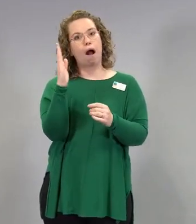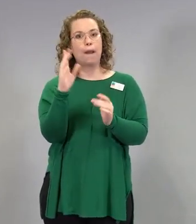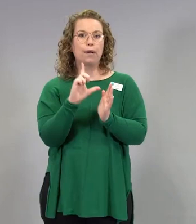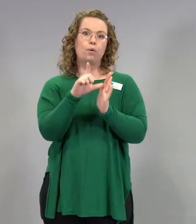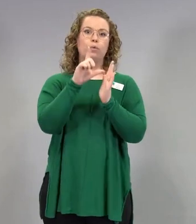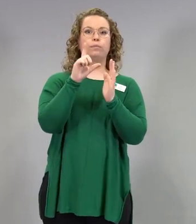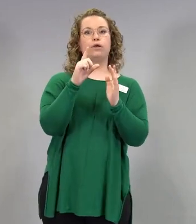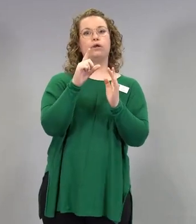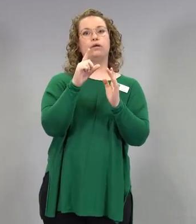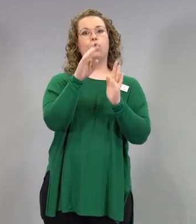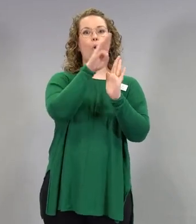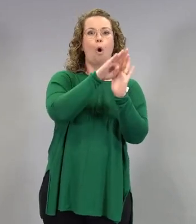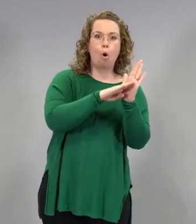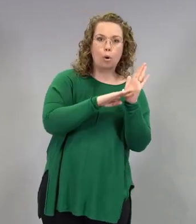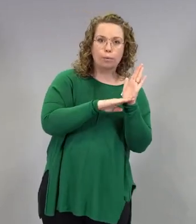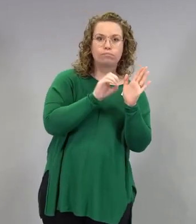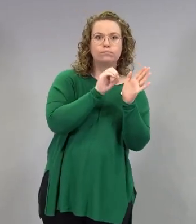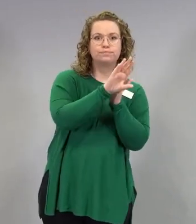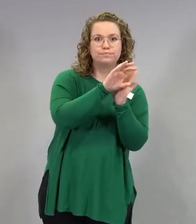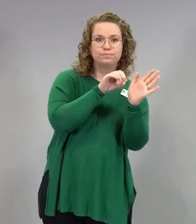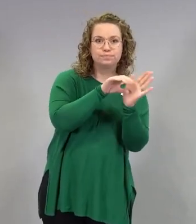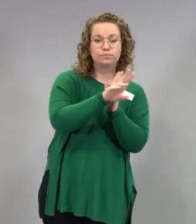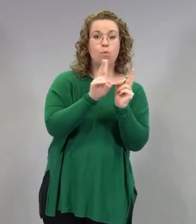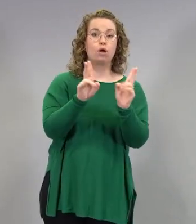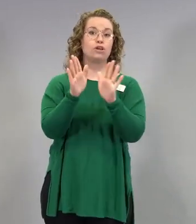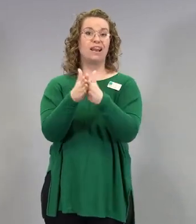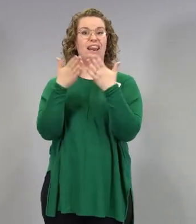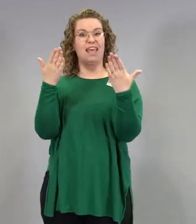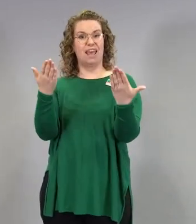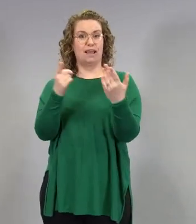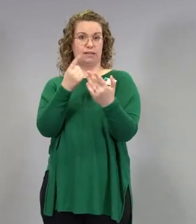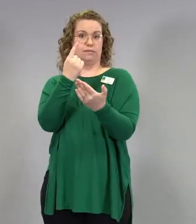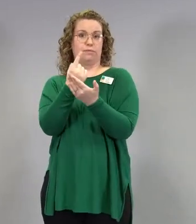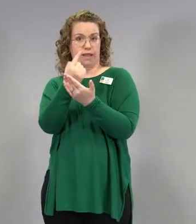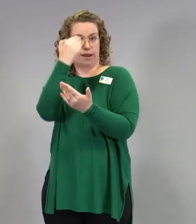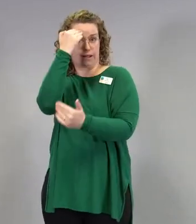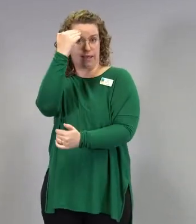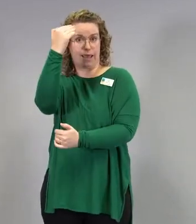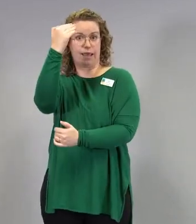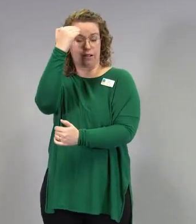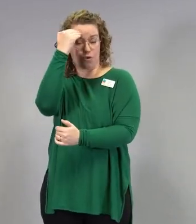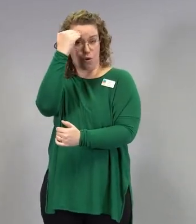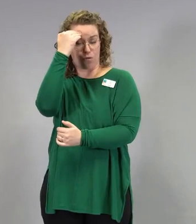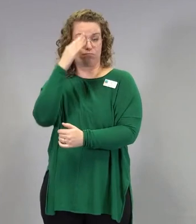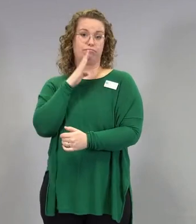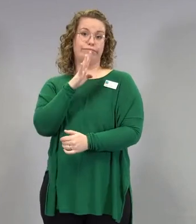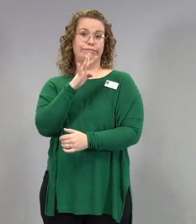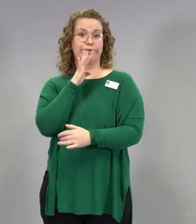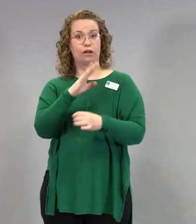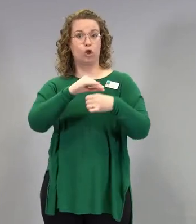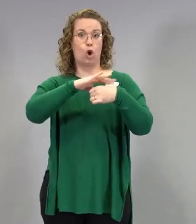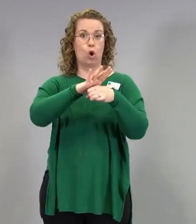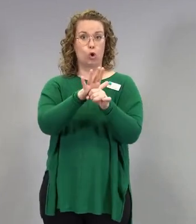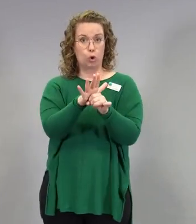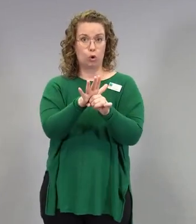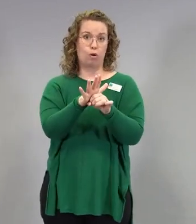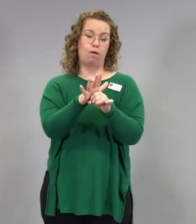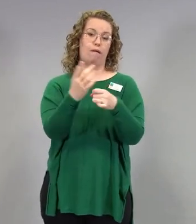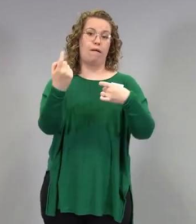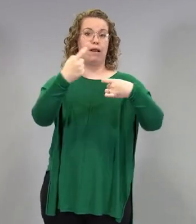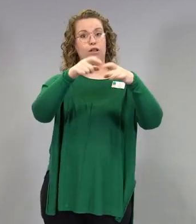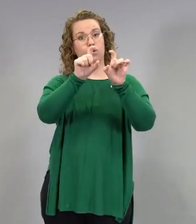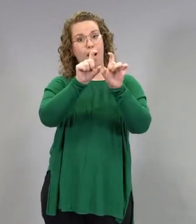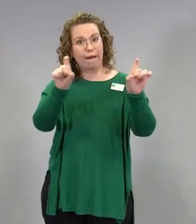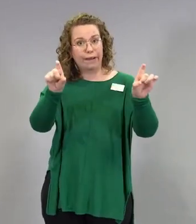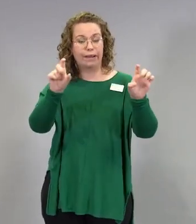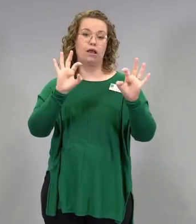siitä, että mikä tämän viruksen perusolemus oikein on ja miten tämä liikkuu eri väestöissä ja miten